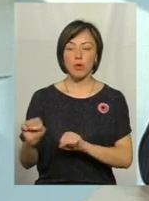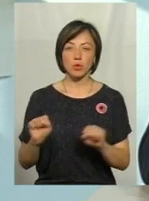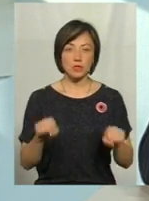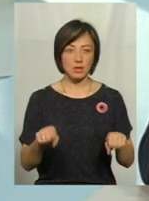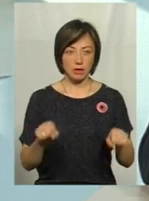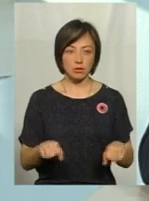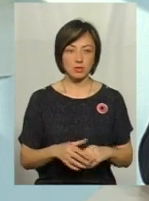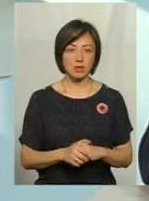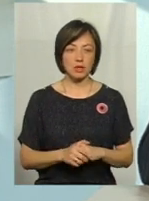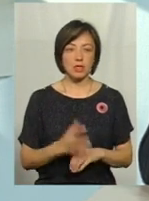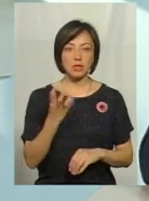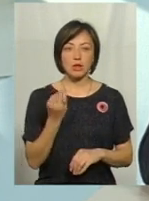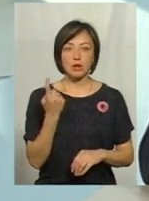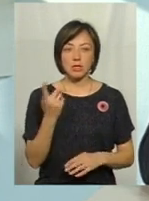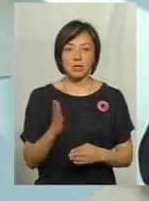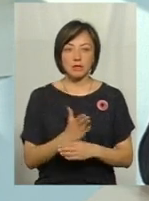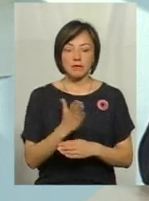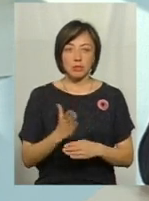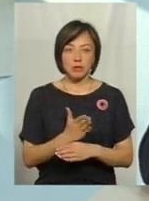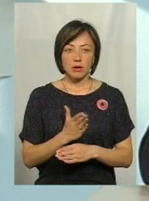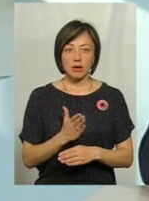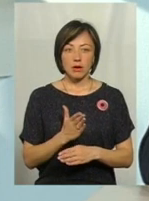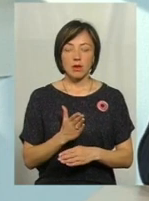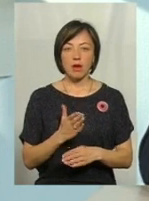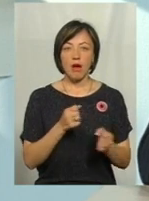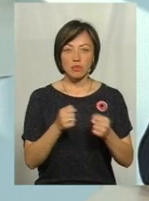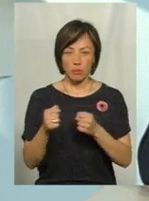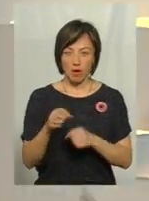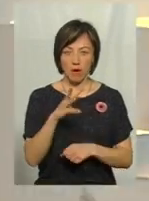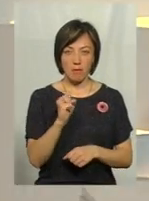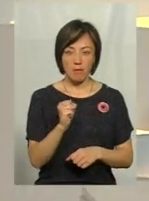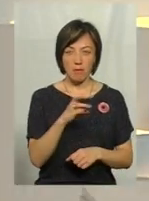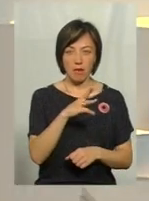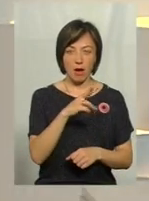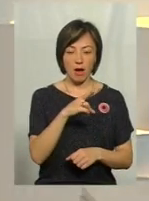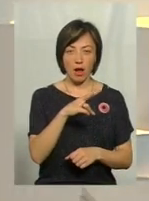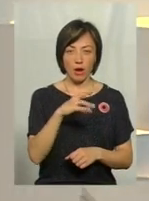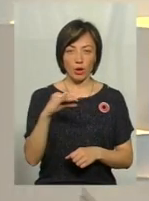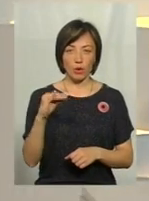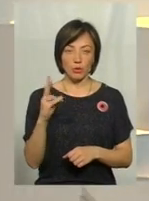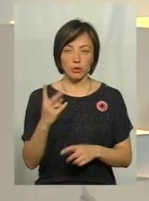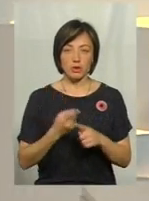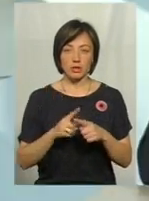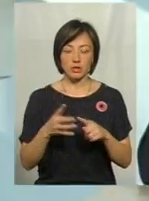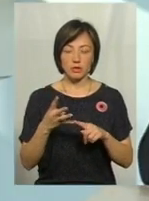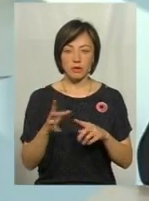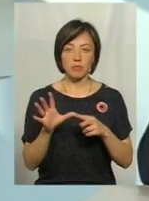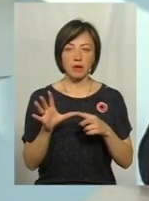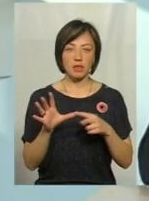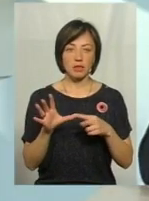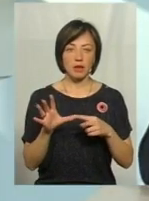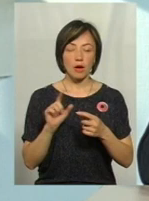Ще один з виробів «Вулкан» чи «Малюк», про який ми вже говорили, не буду повторюватись, це четвертий, і п'ятий – це